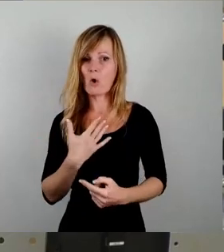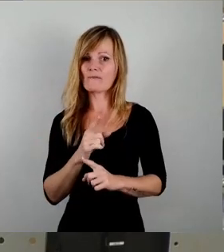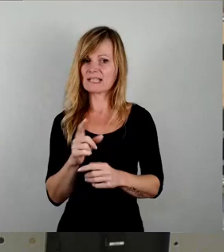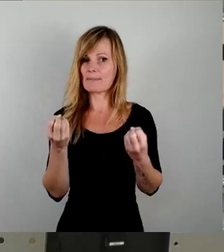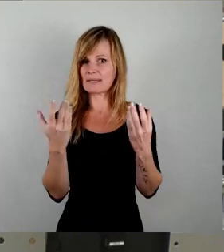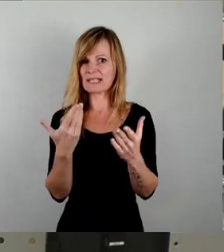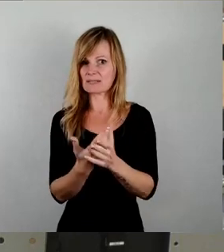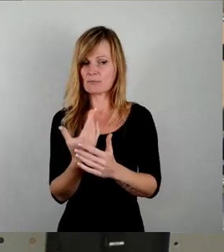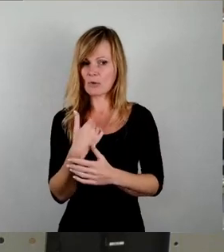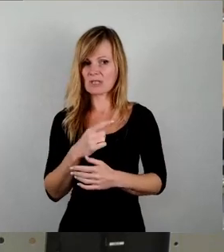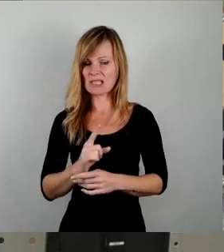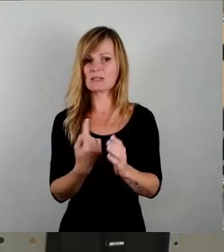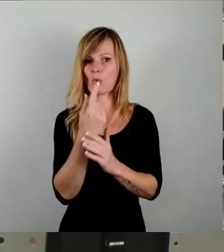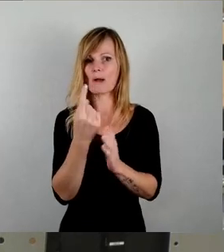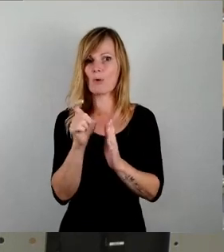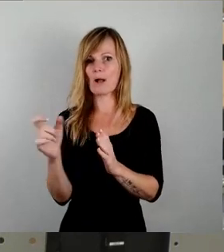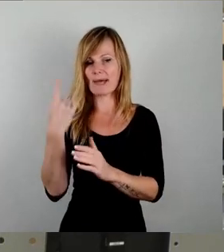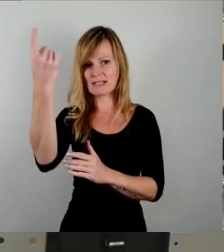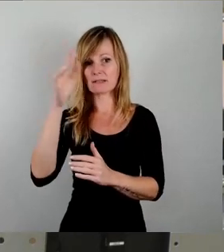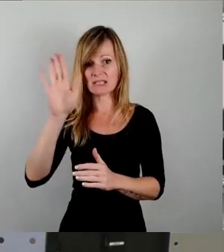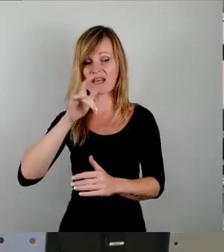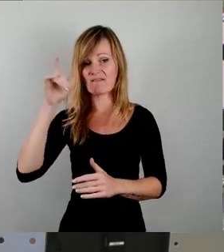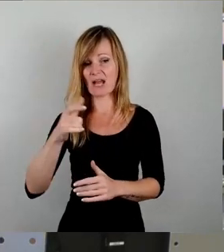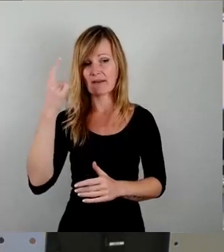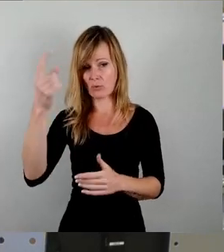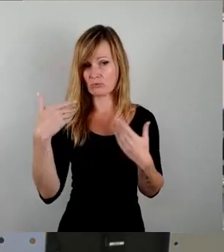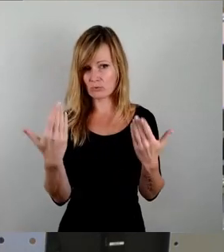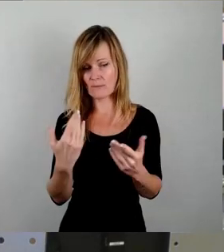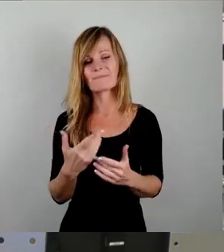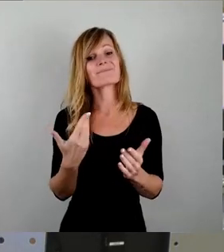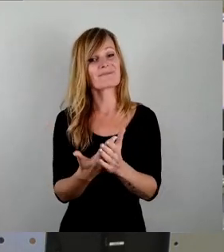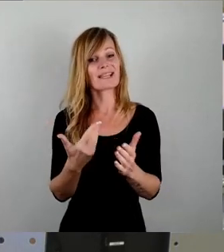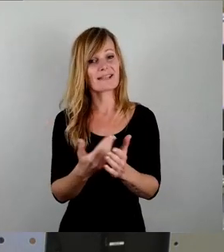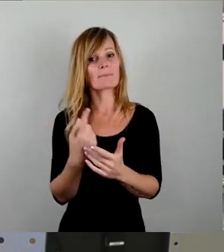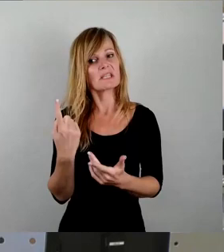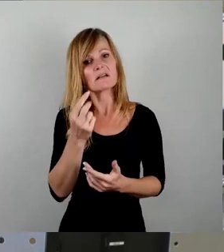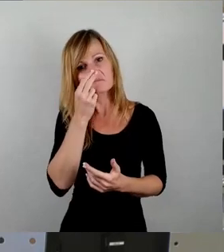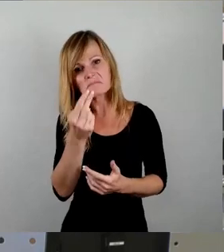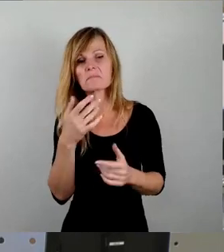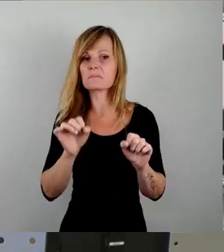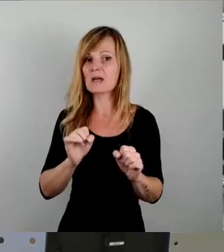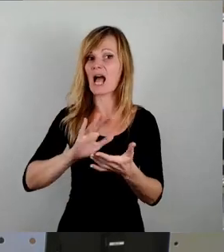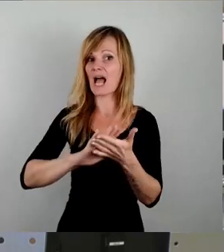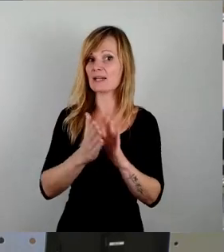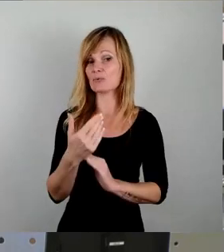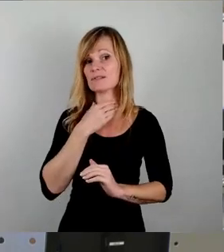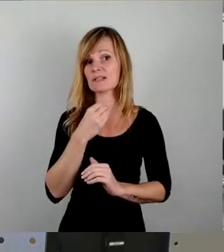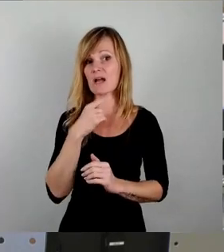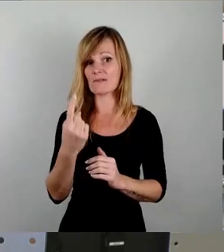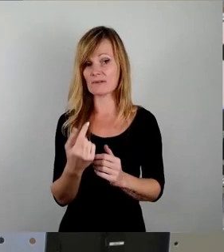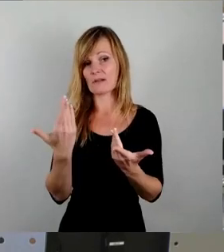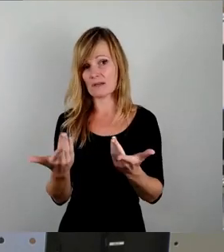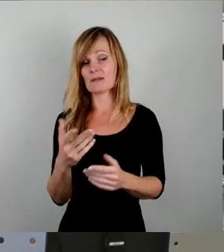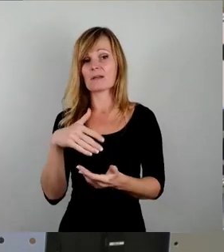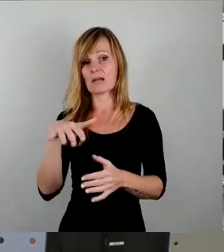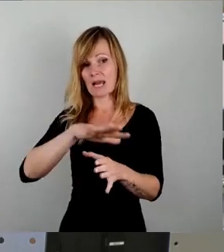Haut des Oberbürgermeisters stecken. Hier besteht also offensichtlicher Handlungsbedarf seitens der Landeshauptstadt